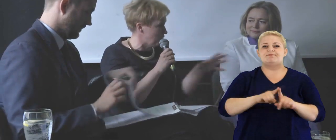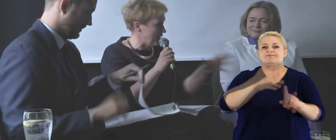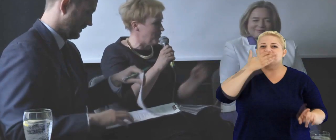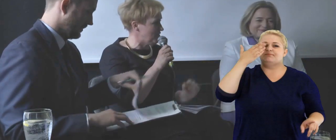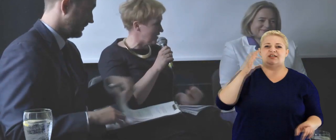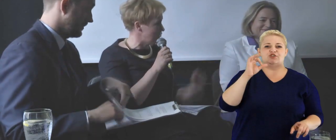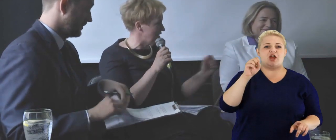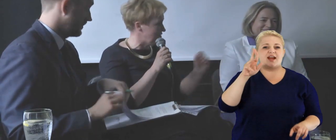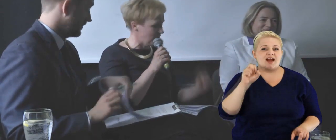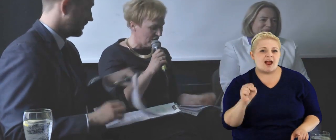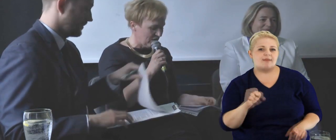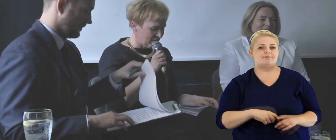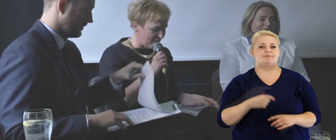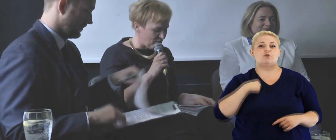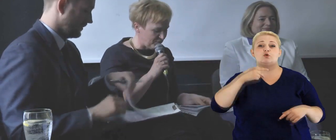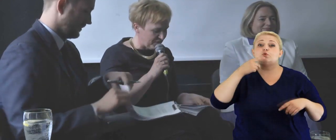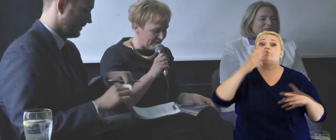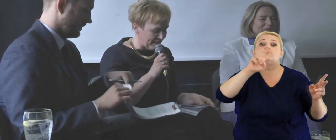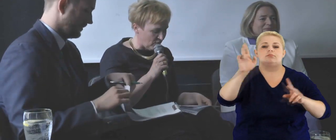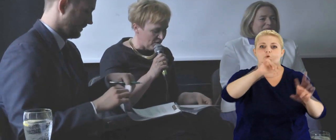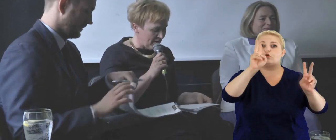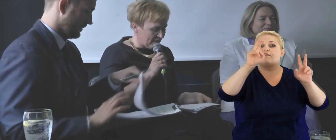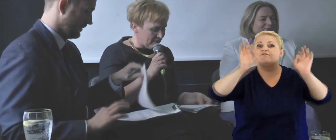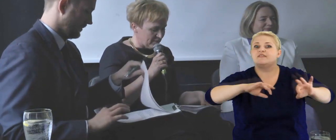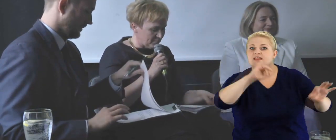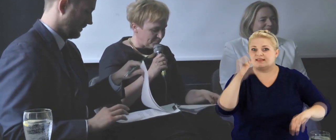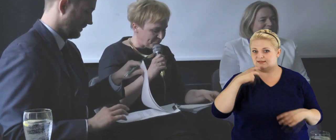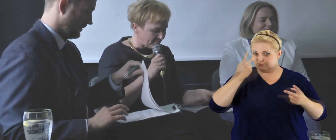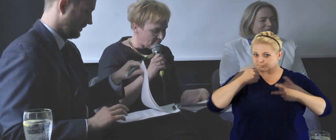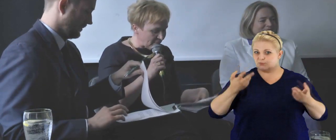siarką i szukamy od razu tego winnego.